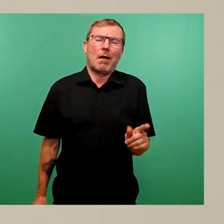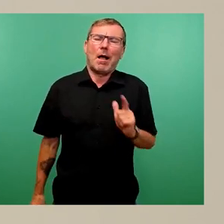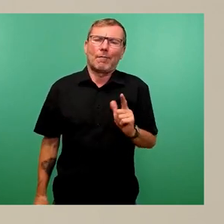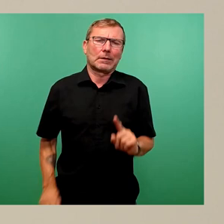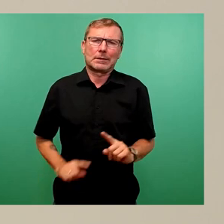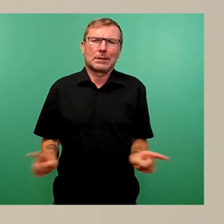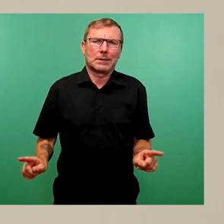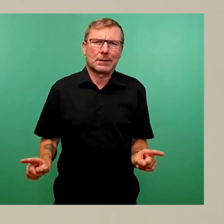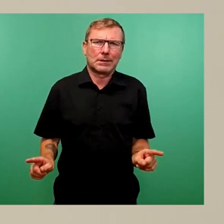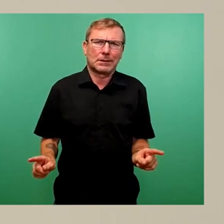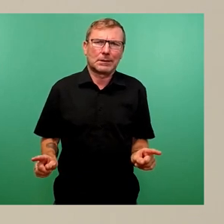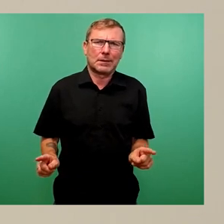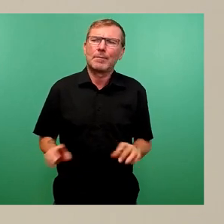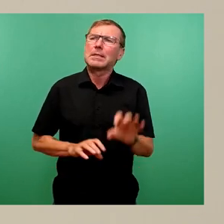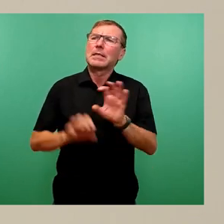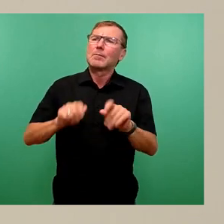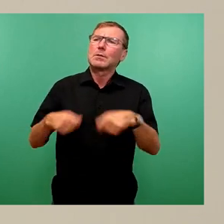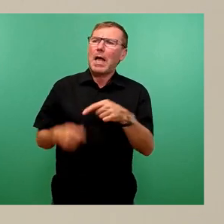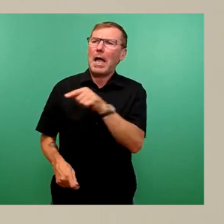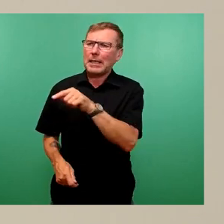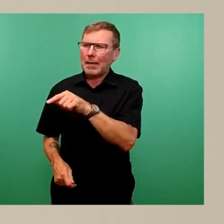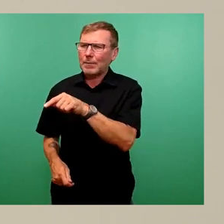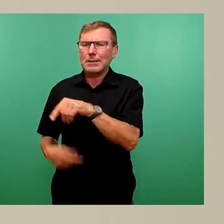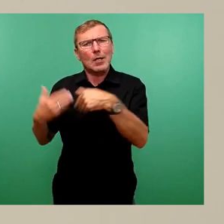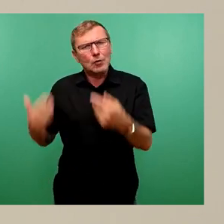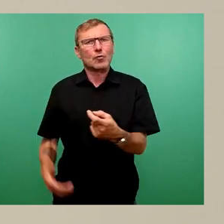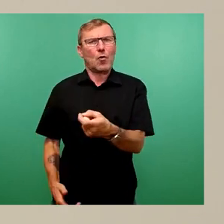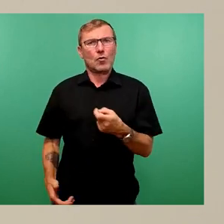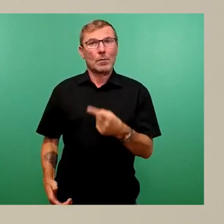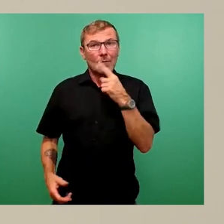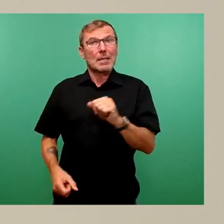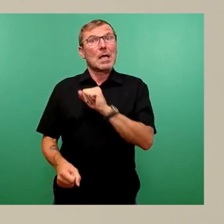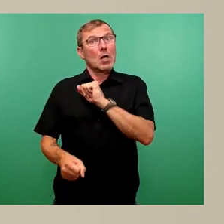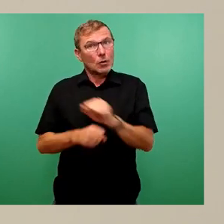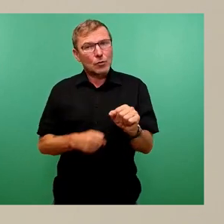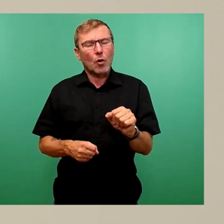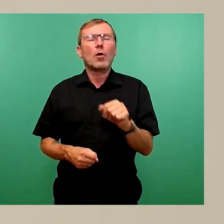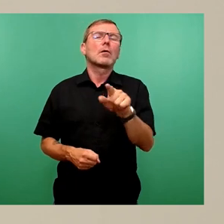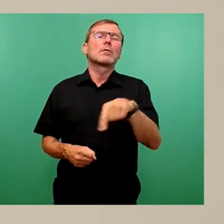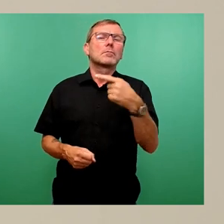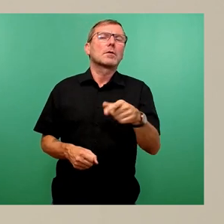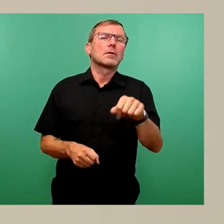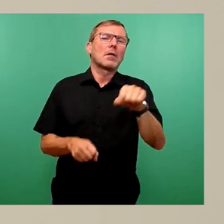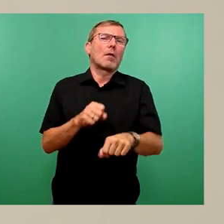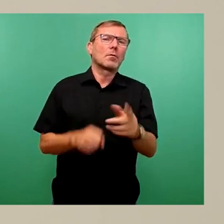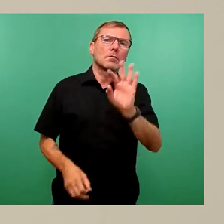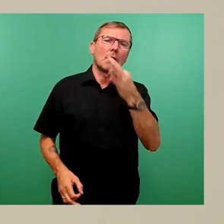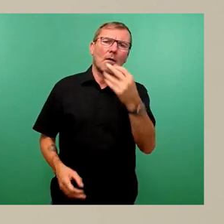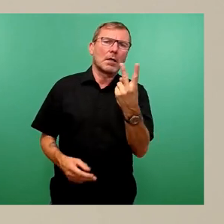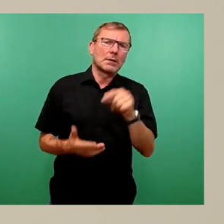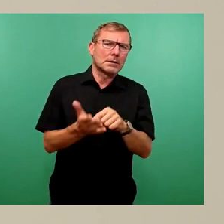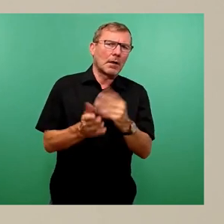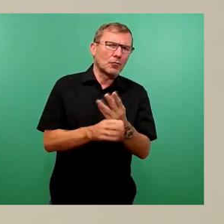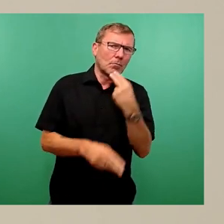sich das Simulationsergebnis so einstellt. Wenn doch, trifft das zu, was ich unter Ihrer Frage Nummer zwei beantwortet habe.